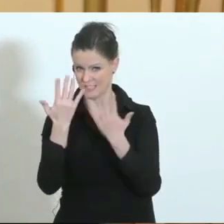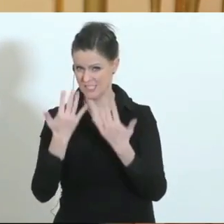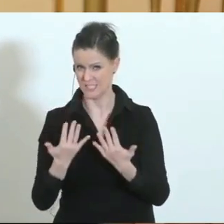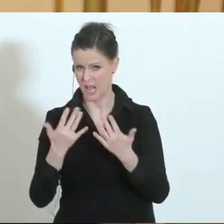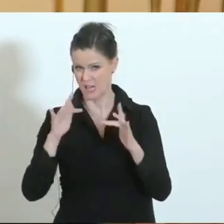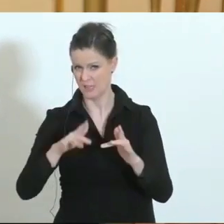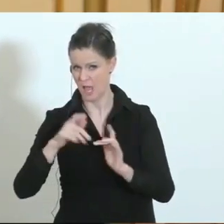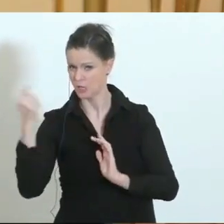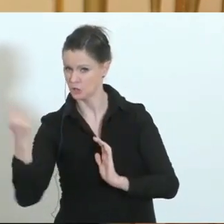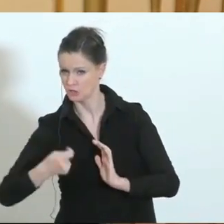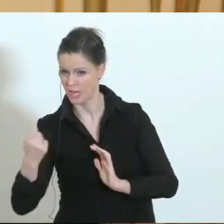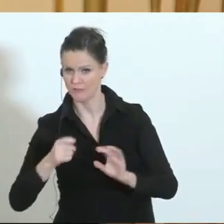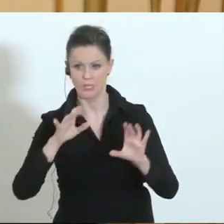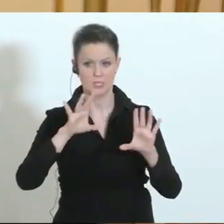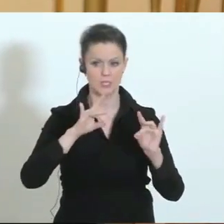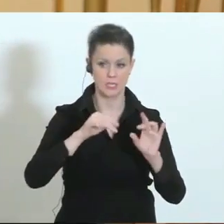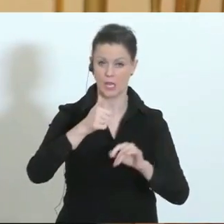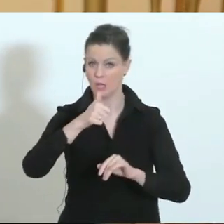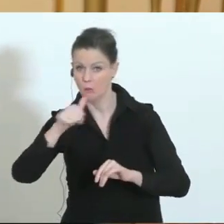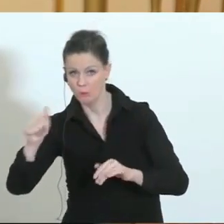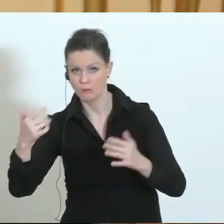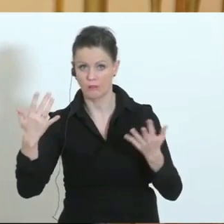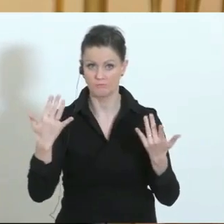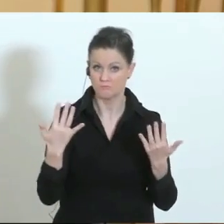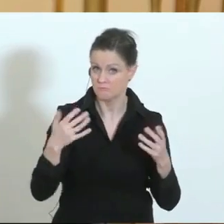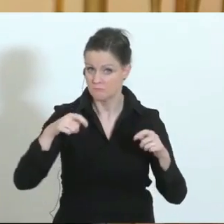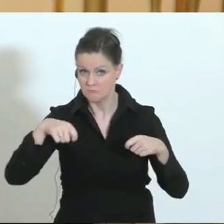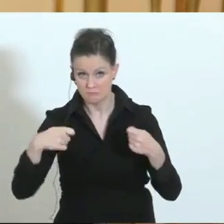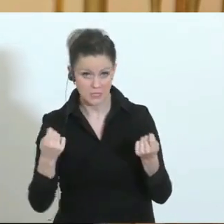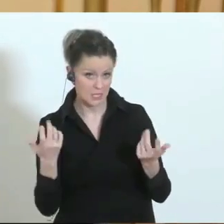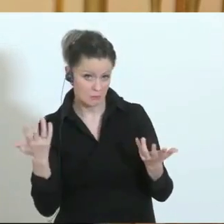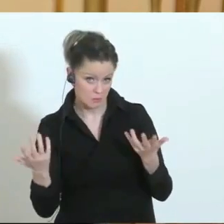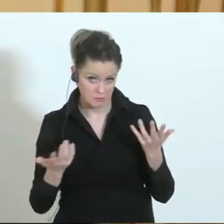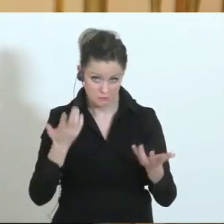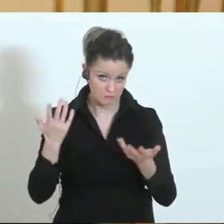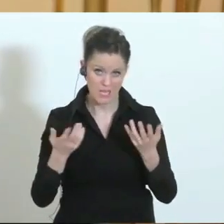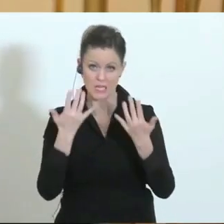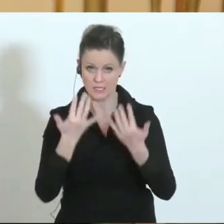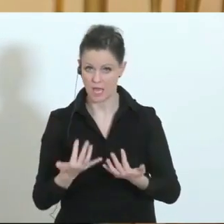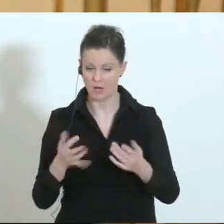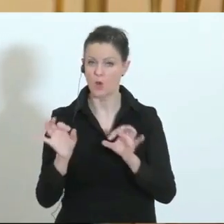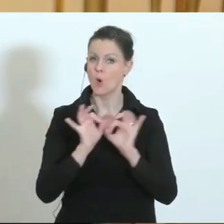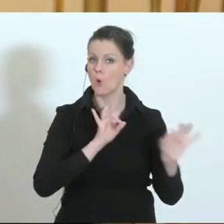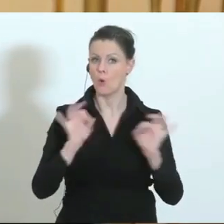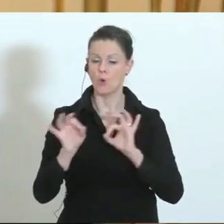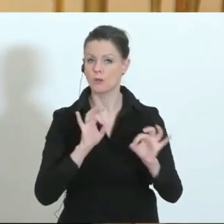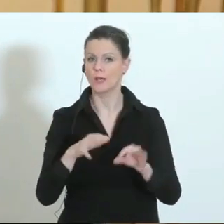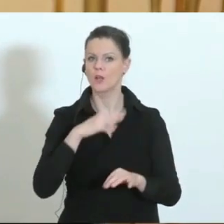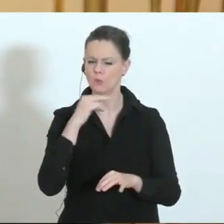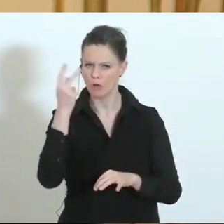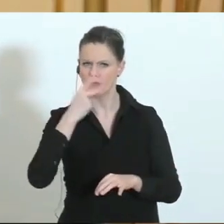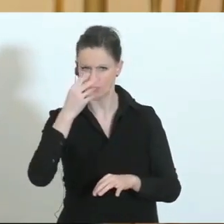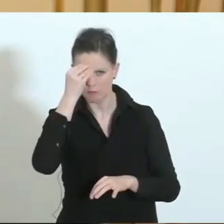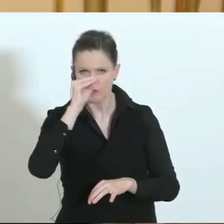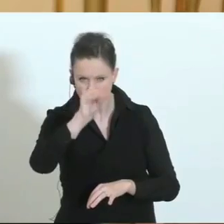Sind es 10 oder sind es vielleicht 100 oder reicht es, wenn man an die Vernunft der Leute appelliert? Und vielleicht noch eine dritte